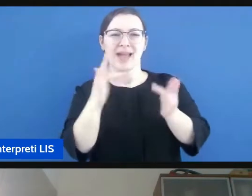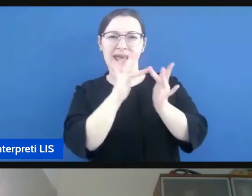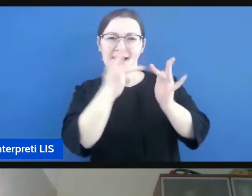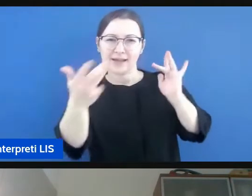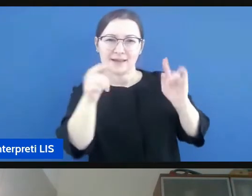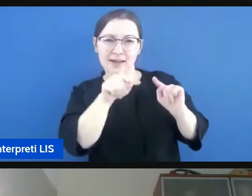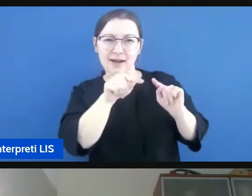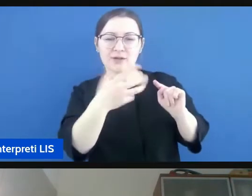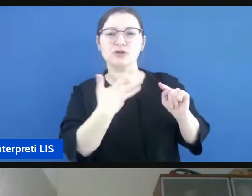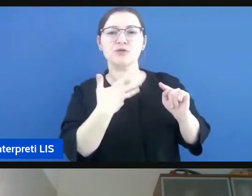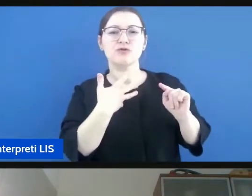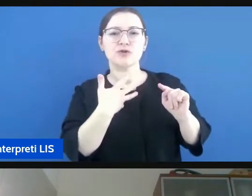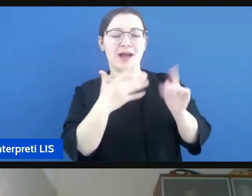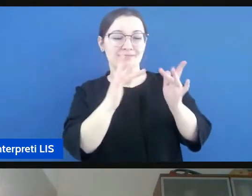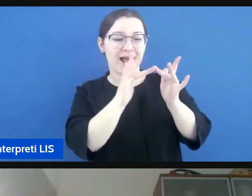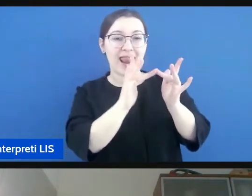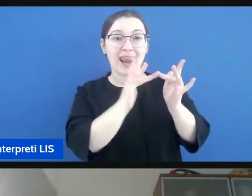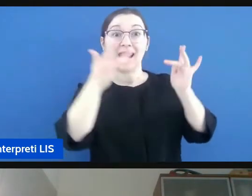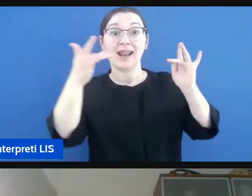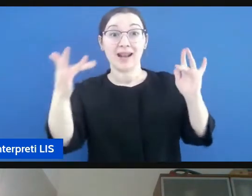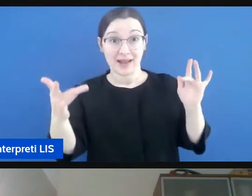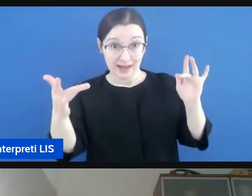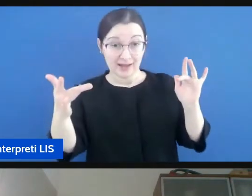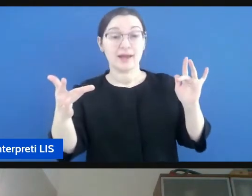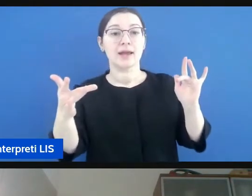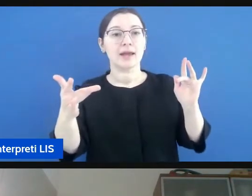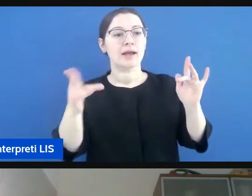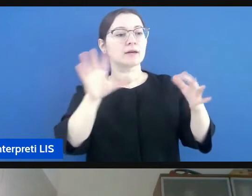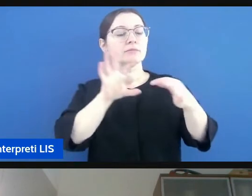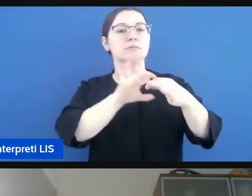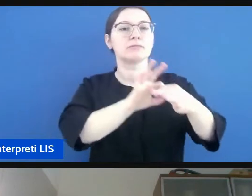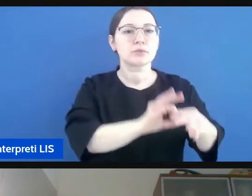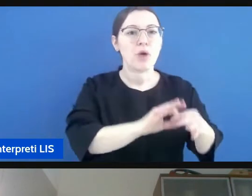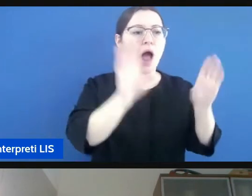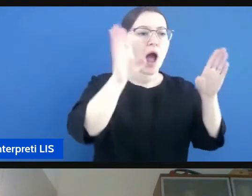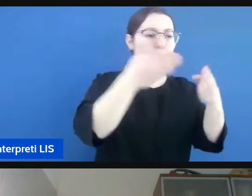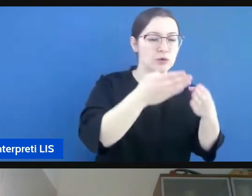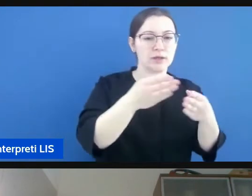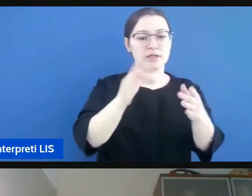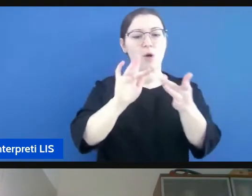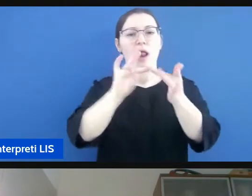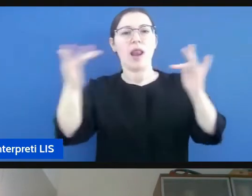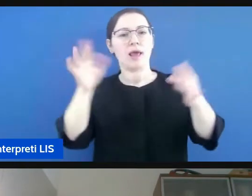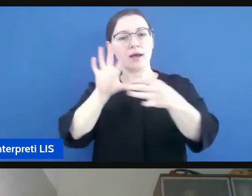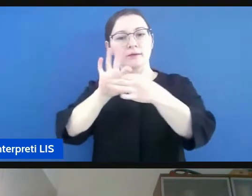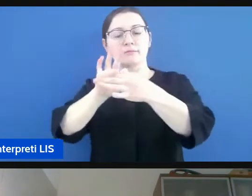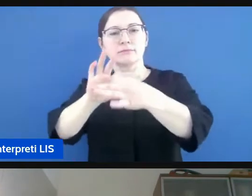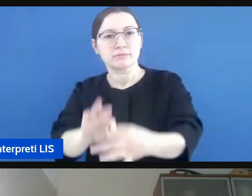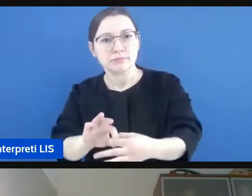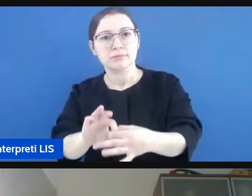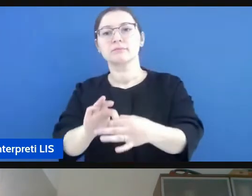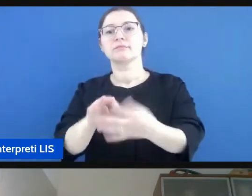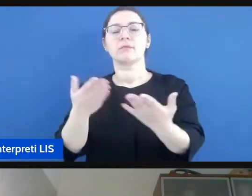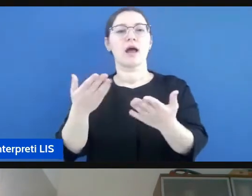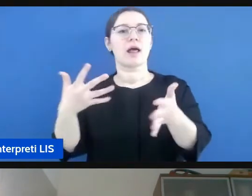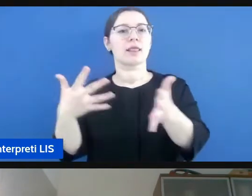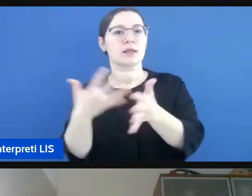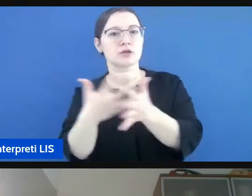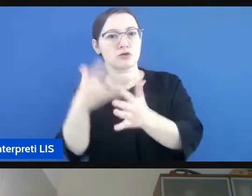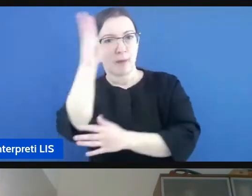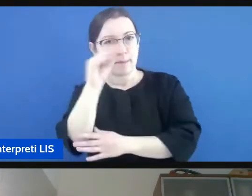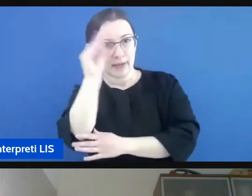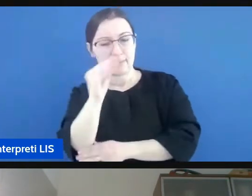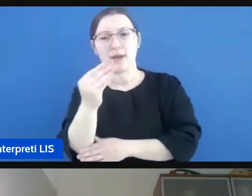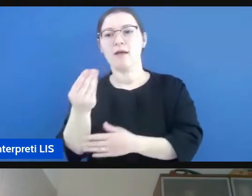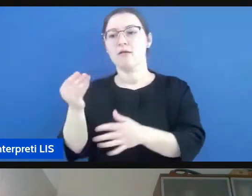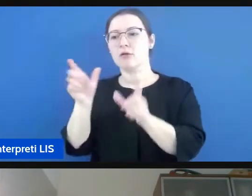link collegati all'autismo collegati ai DSA collegati agli stranieri mancano i sordi